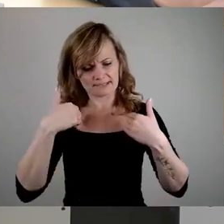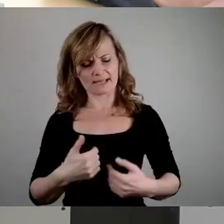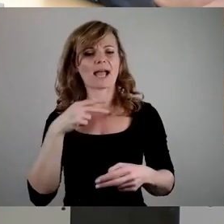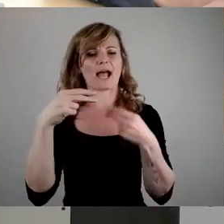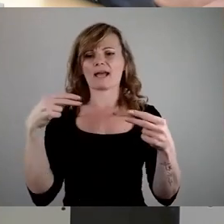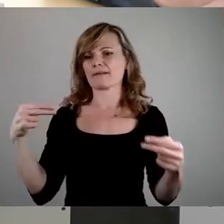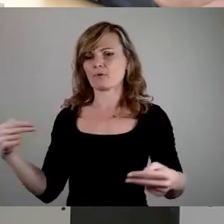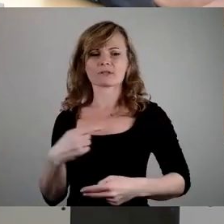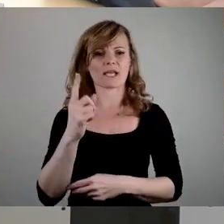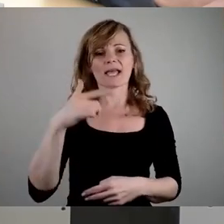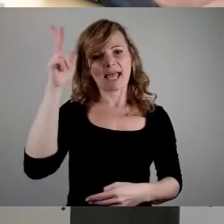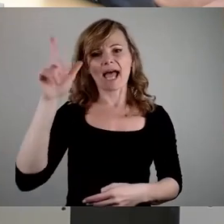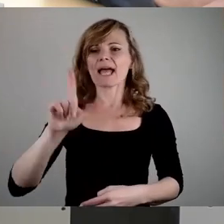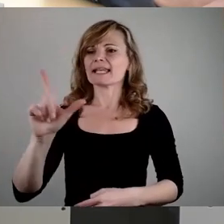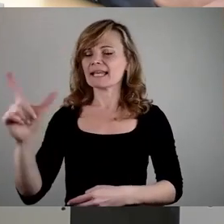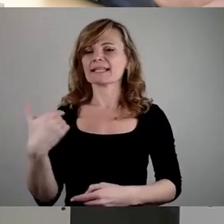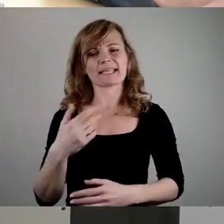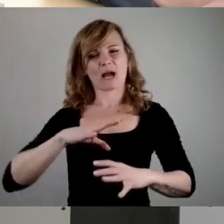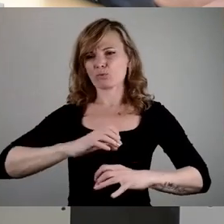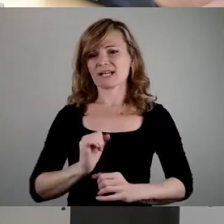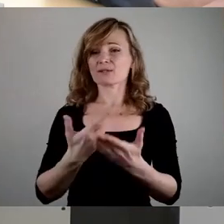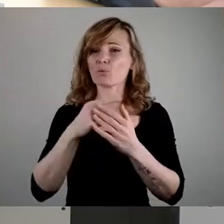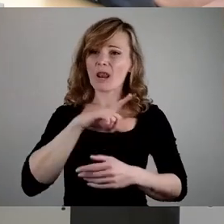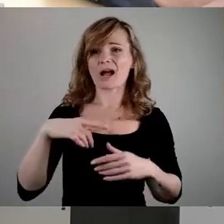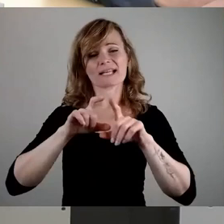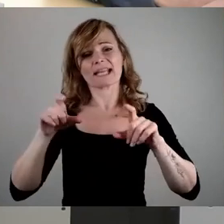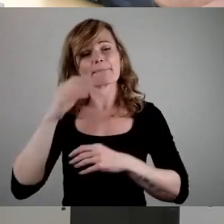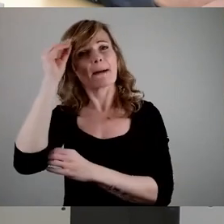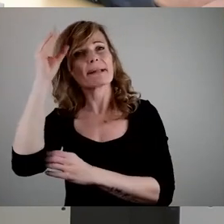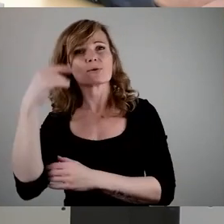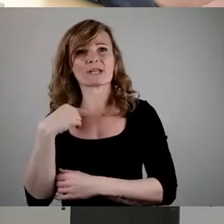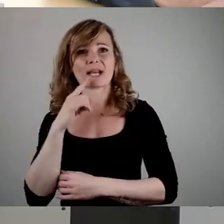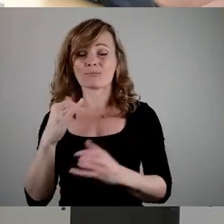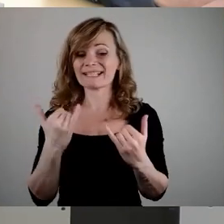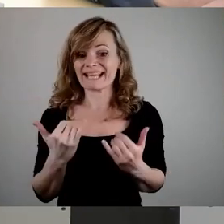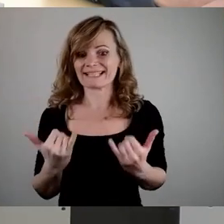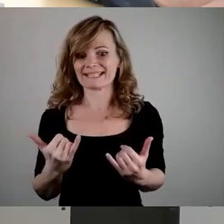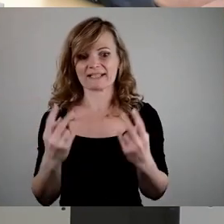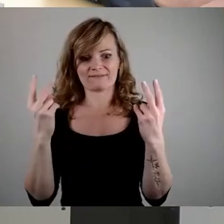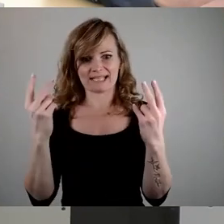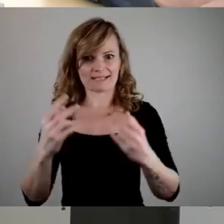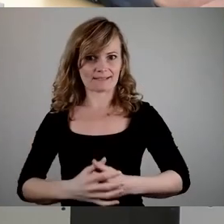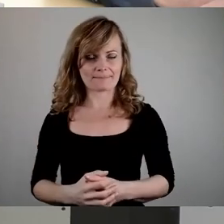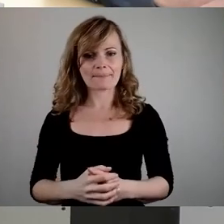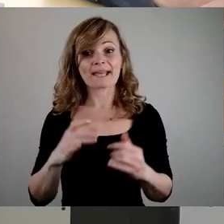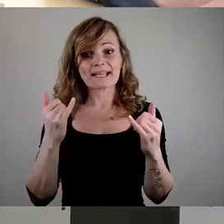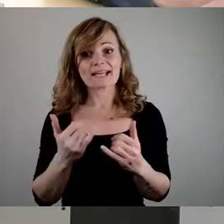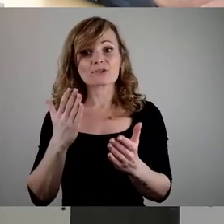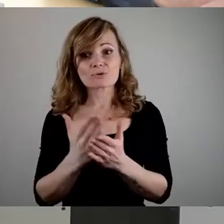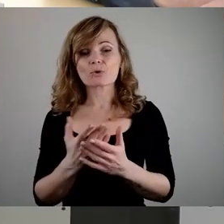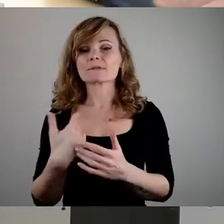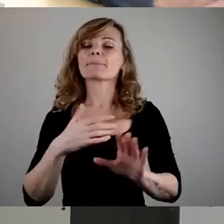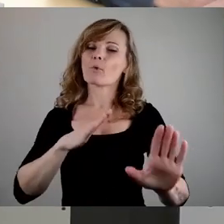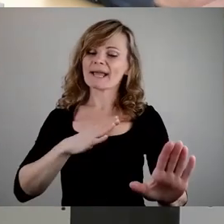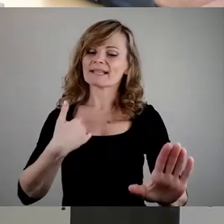nicht aushält, dass wir hier so lange über Bildung reden. Ich glaube, an der Stelle ist es tatsächlich nötig. Also, ich habe jetzt in wahnsinnig, jetzt bin ich